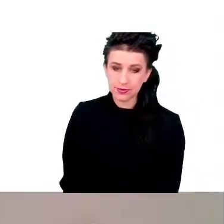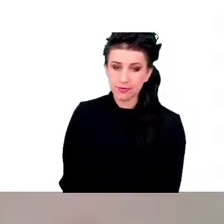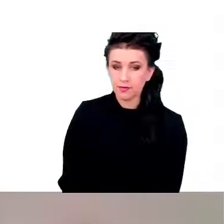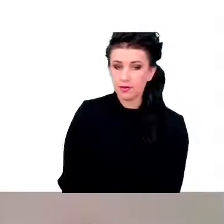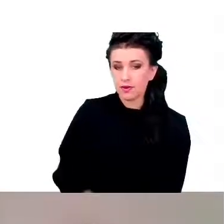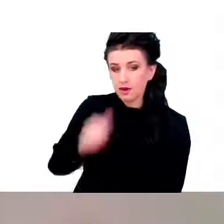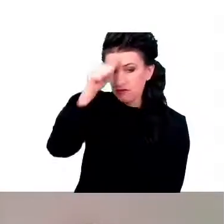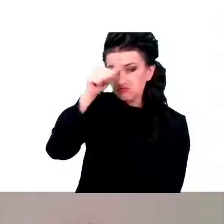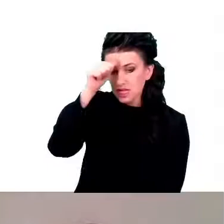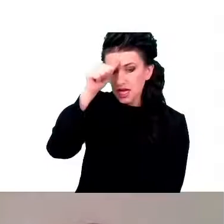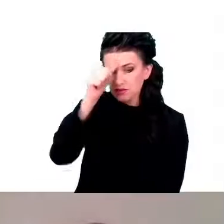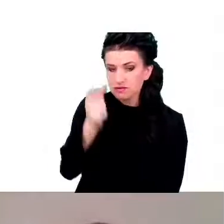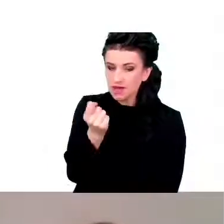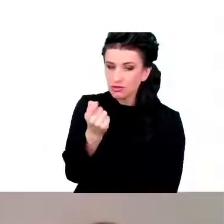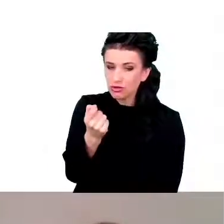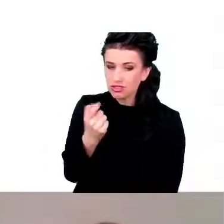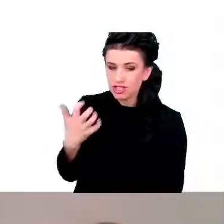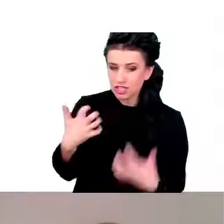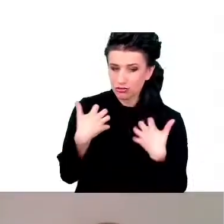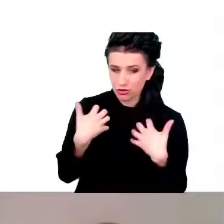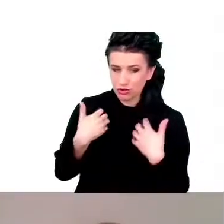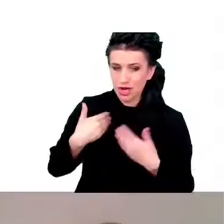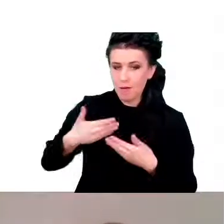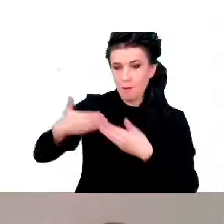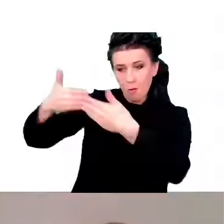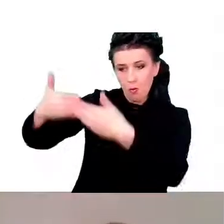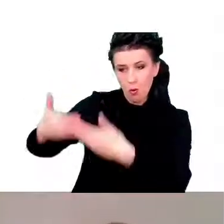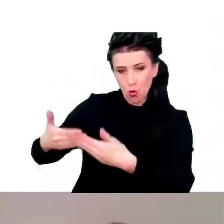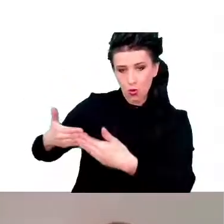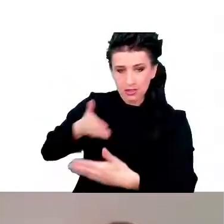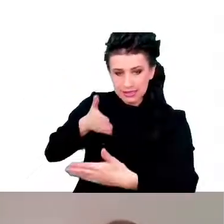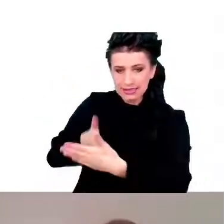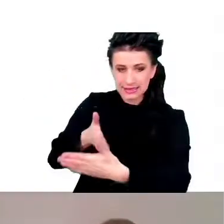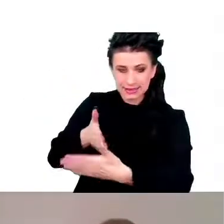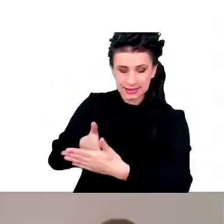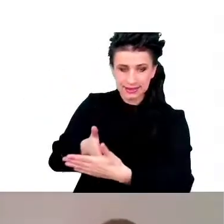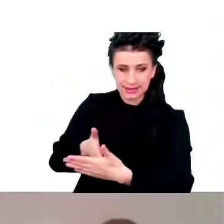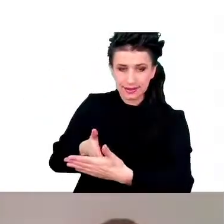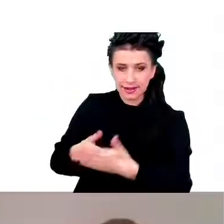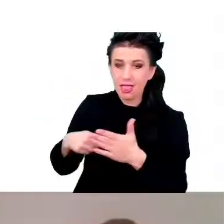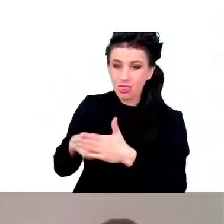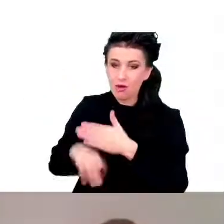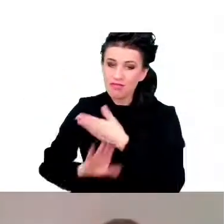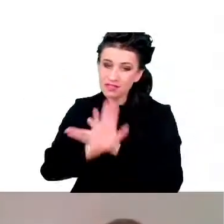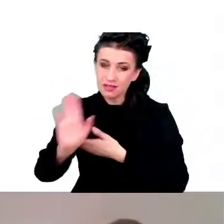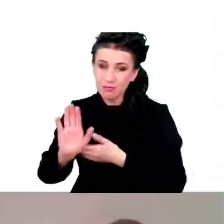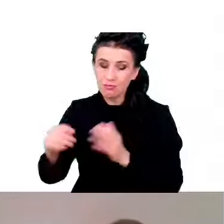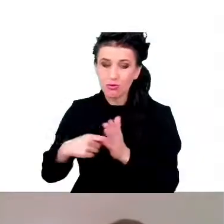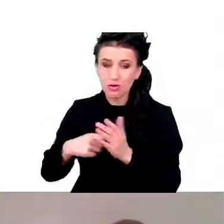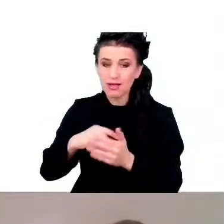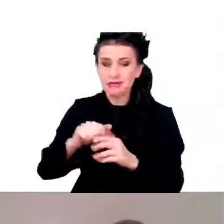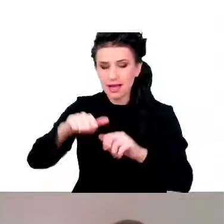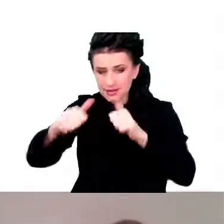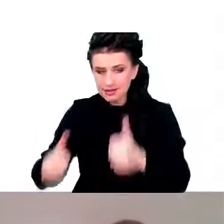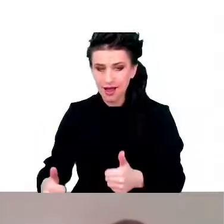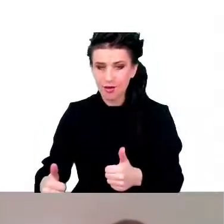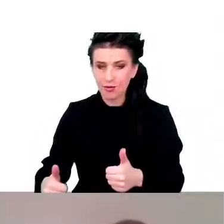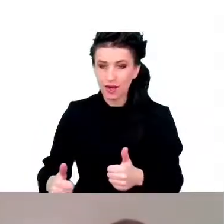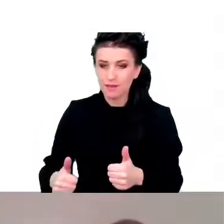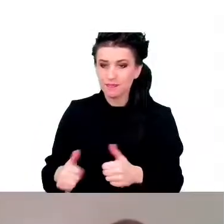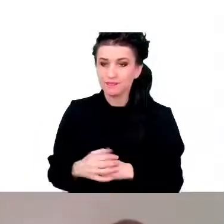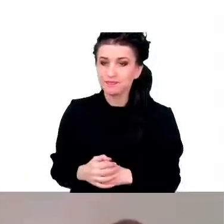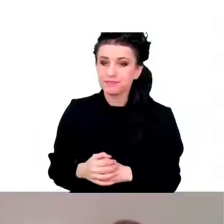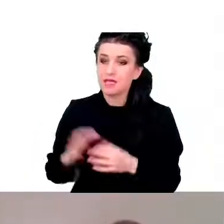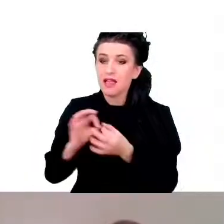i ten, jakby ta granica występuje, jest stała i nawet